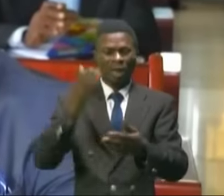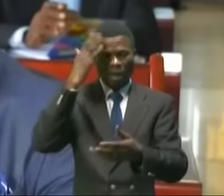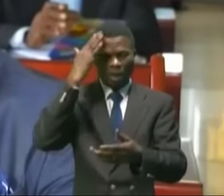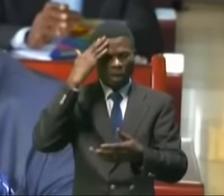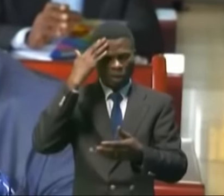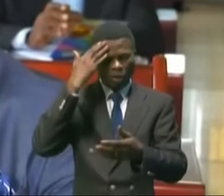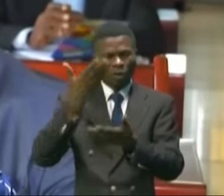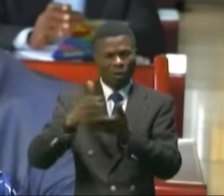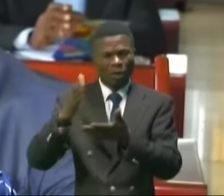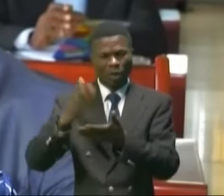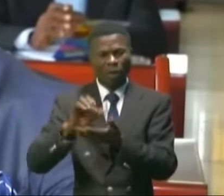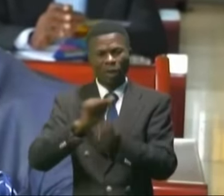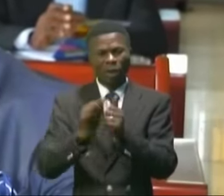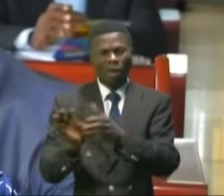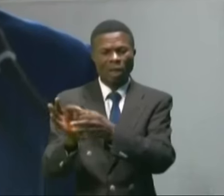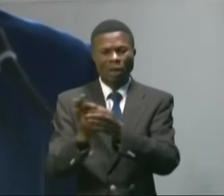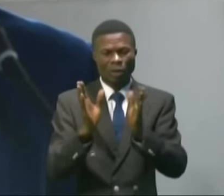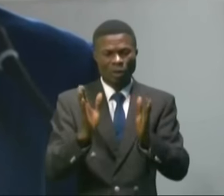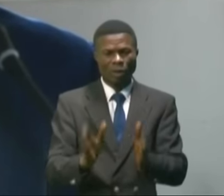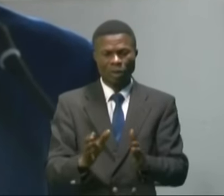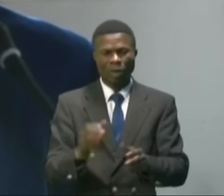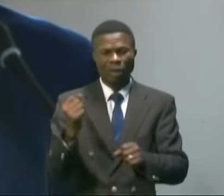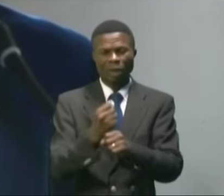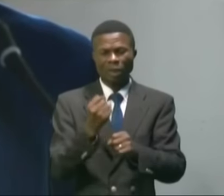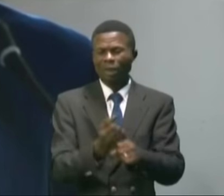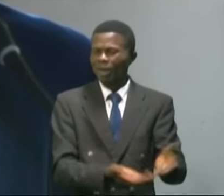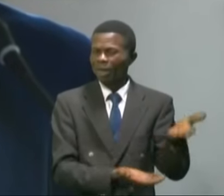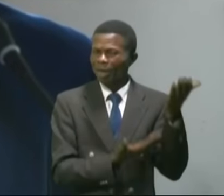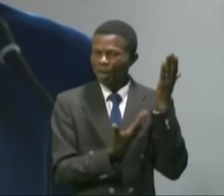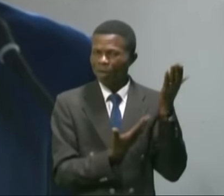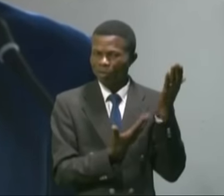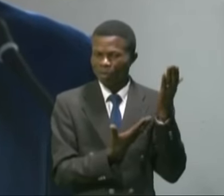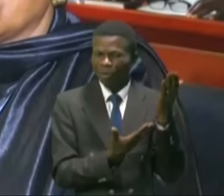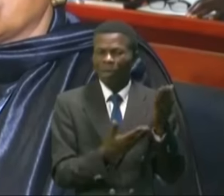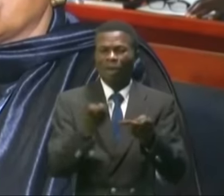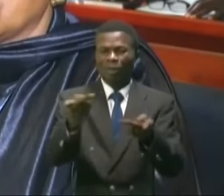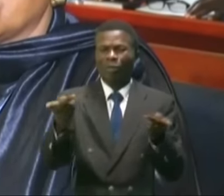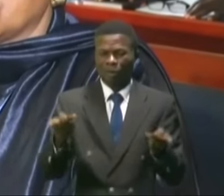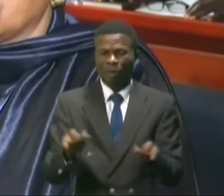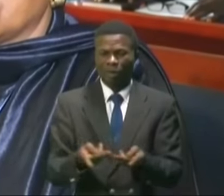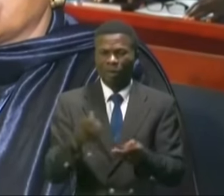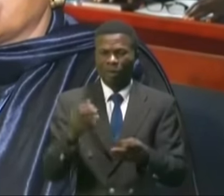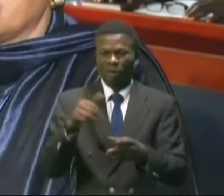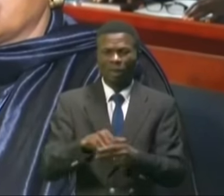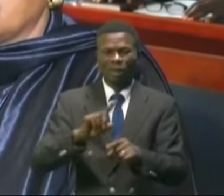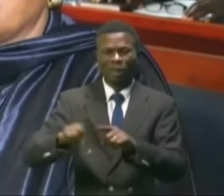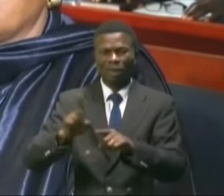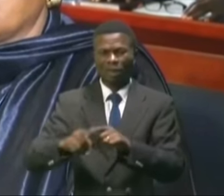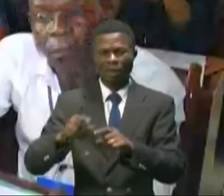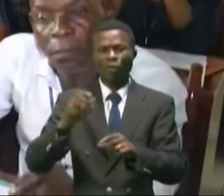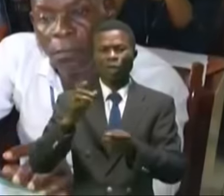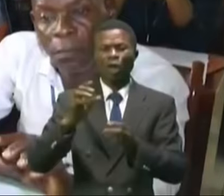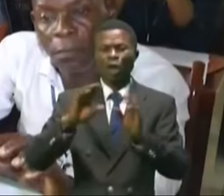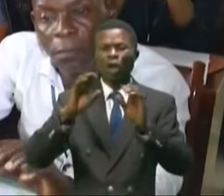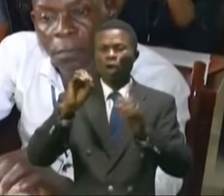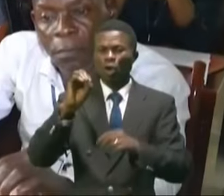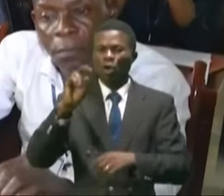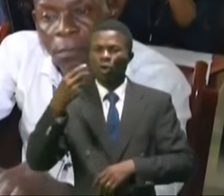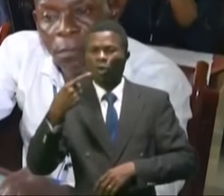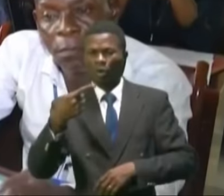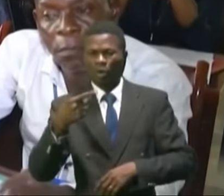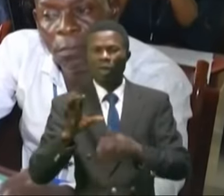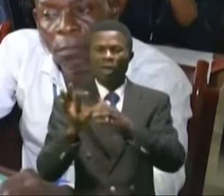différentes coordinations qui jouent un rôle très important sur terrain au niveau de différentes coopératives en